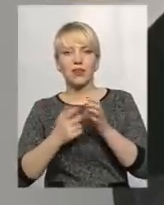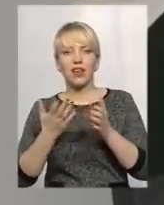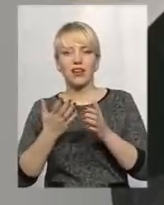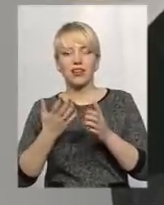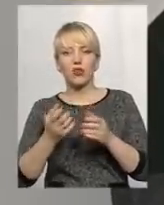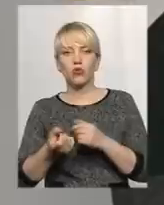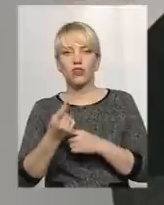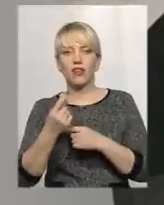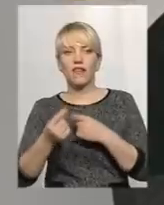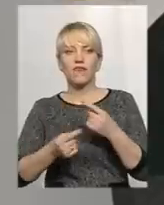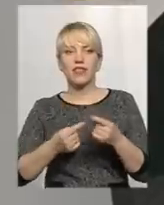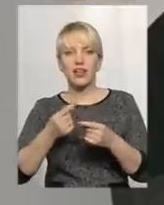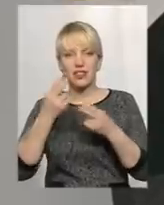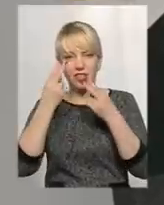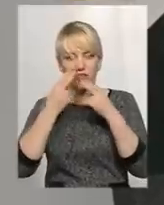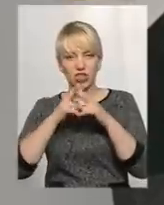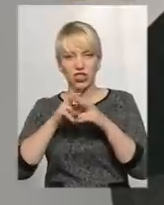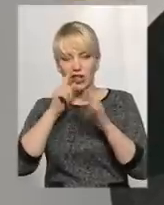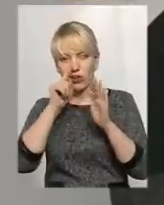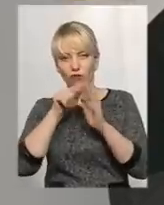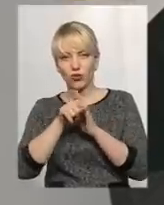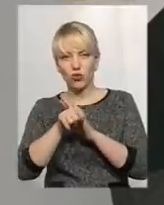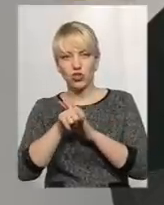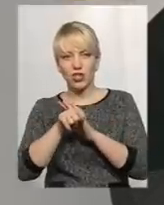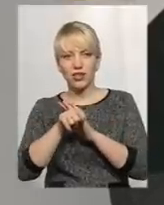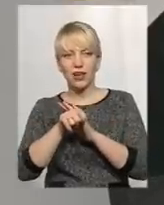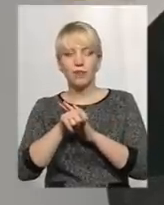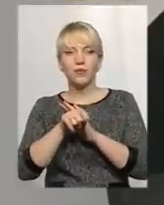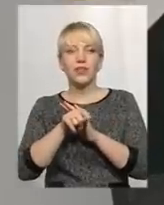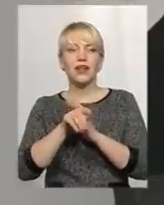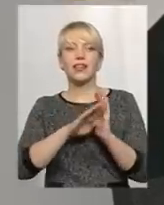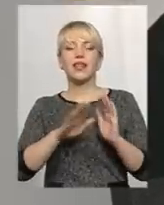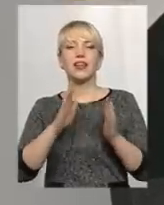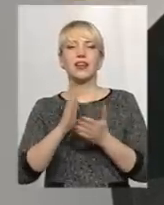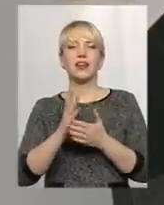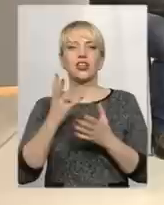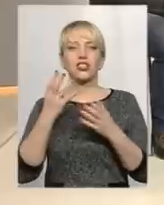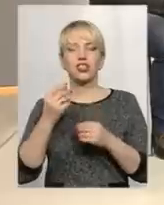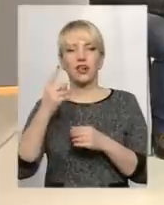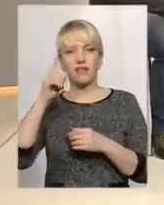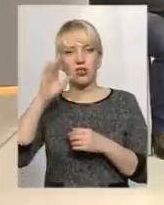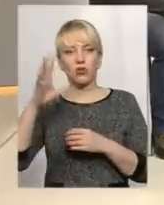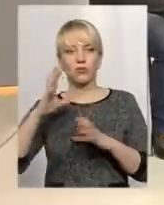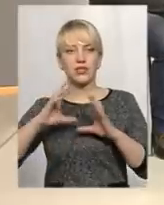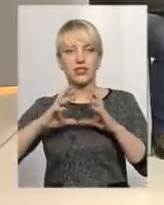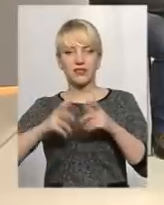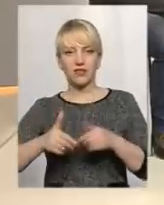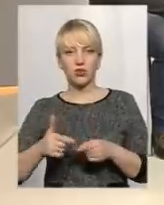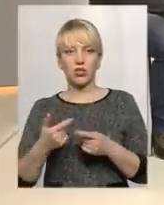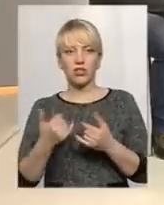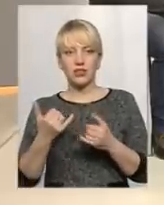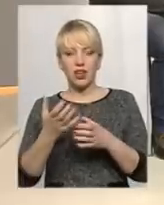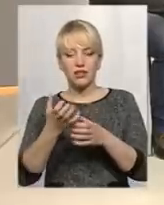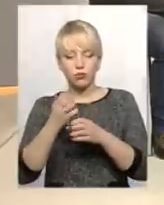інженерного втручання ТОВ, НВО, Континент Плюс, не є ще відомі світу. І зараз ведуться певні